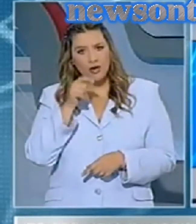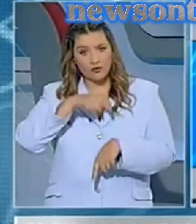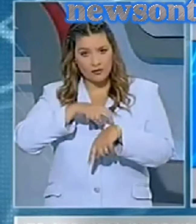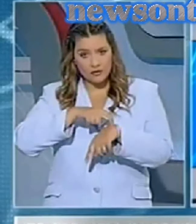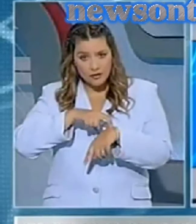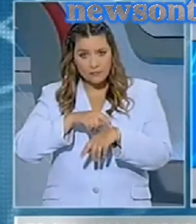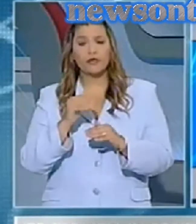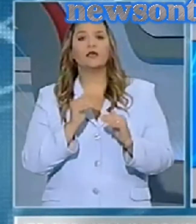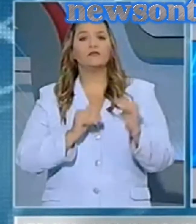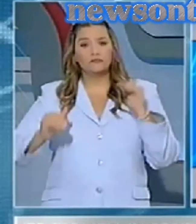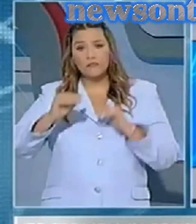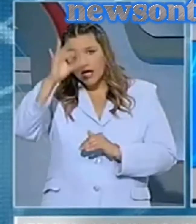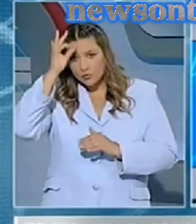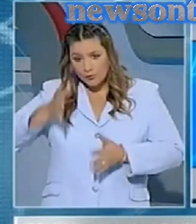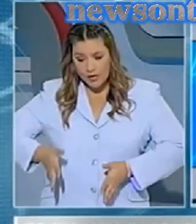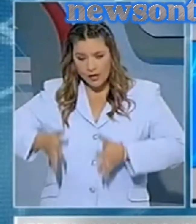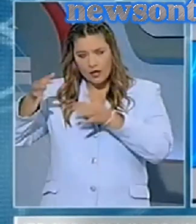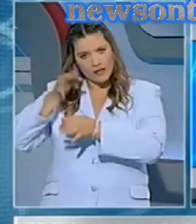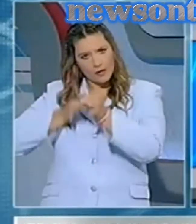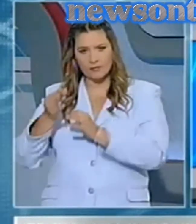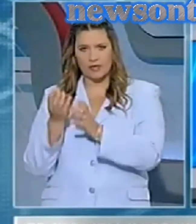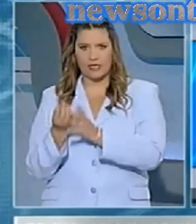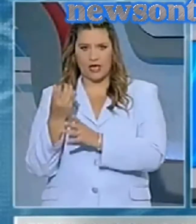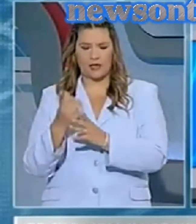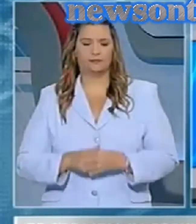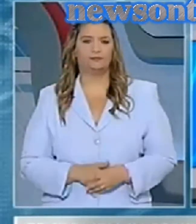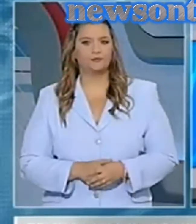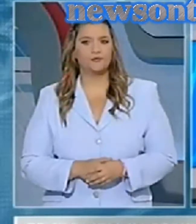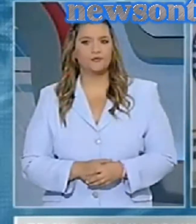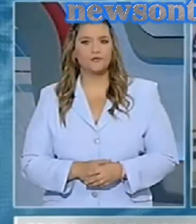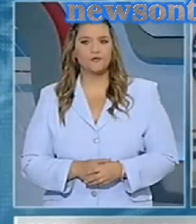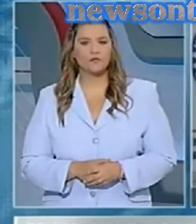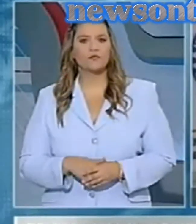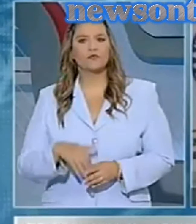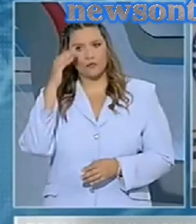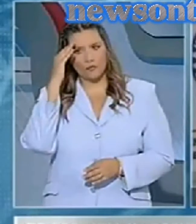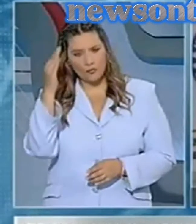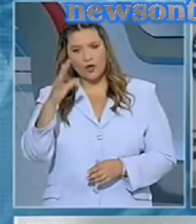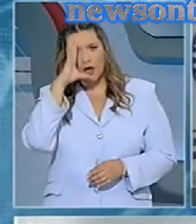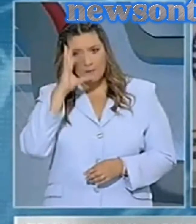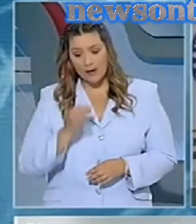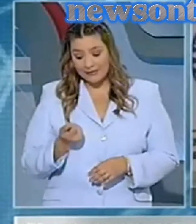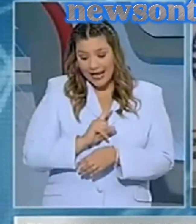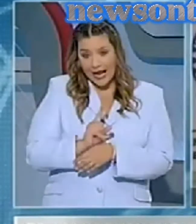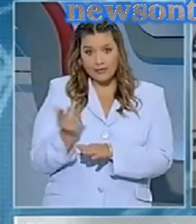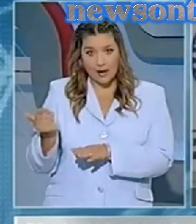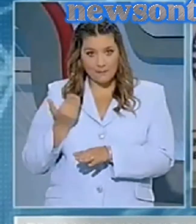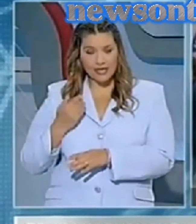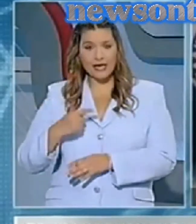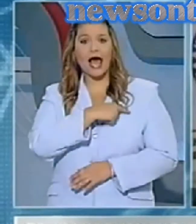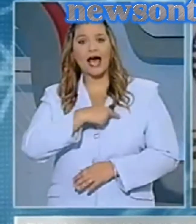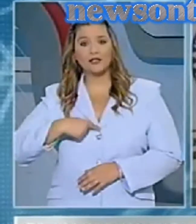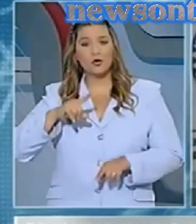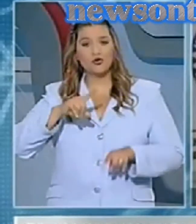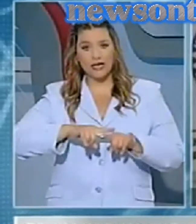Θα μας μεταφέρει ο Χρήστος Μαζανίτης από τη Γενική Αστυνομική Διεύθυνση Αθηνών. Χρήστο. Πριν από λίγα λεπτά, με απόφαση του Αρχηγού της